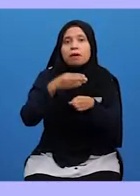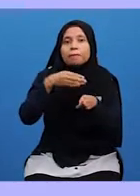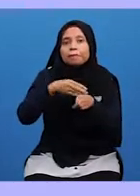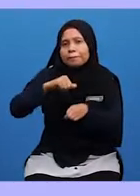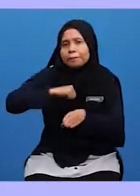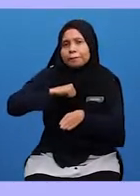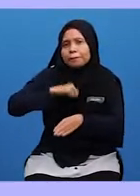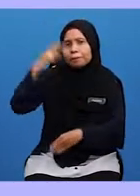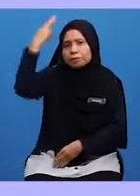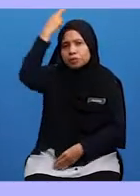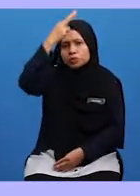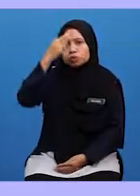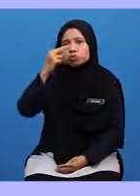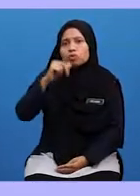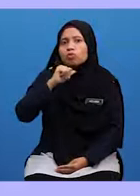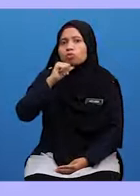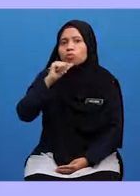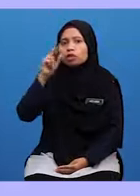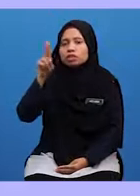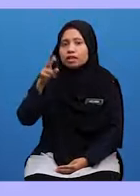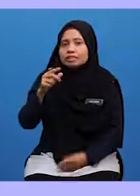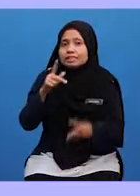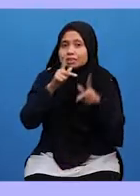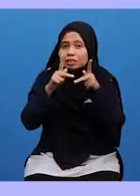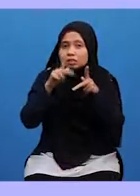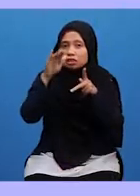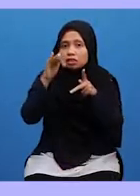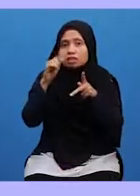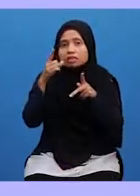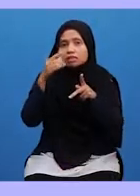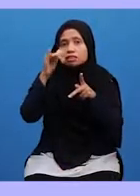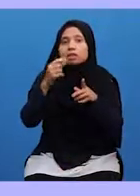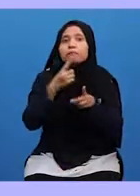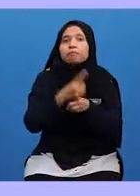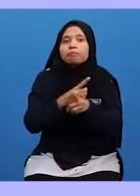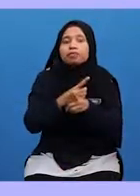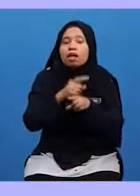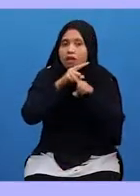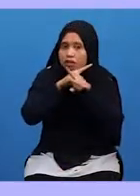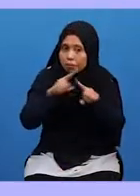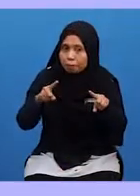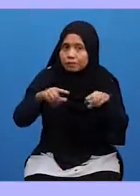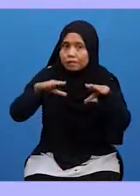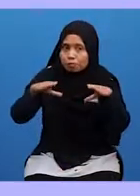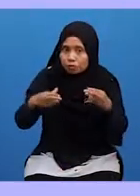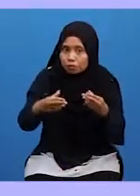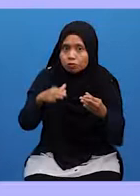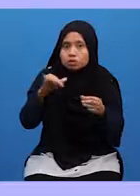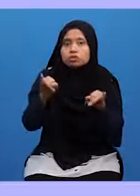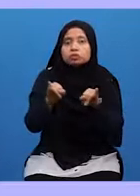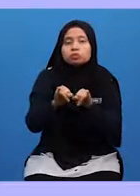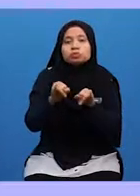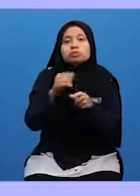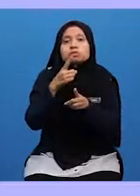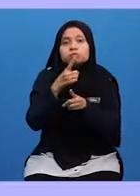itu Bukan hanya perkataannya sahaja yang benar Malah perbuatannya juga